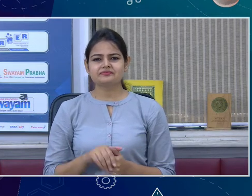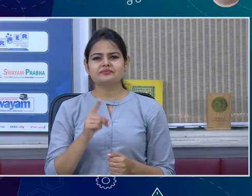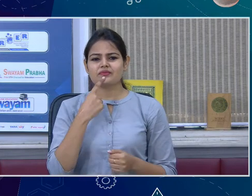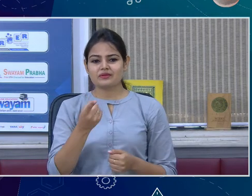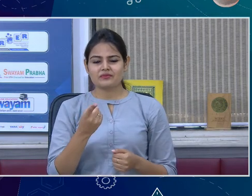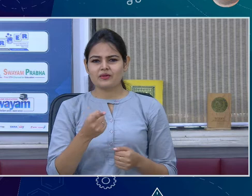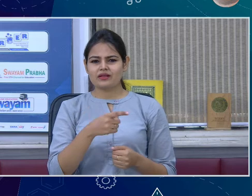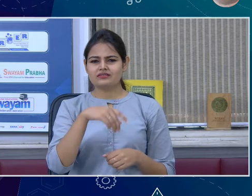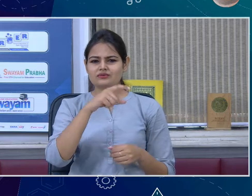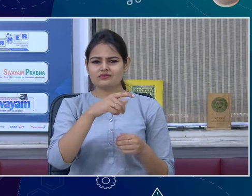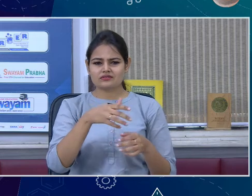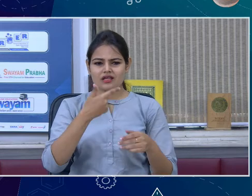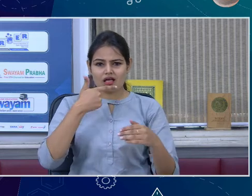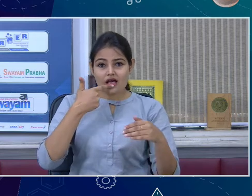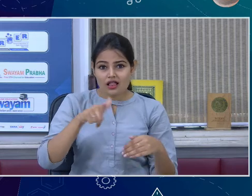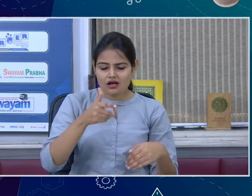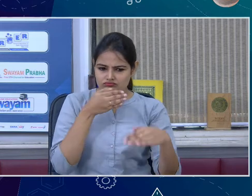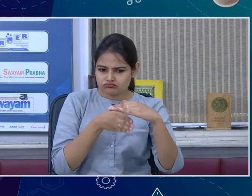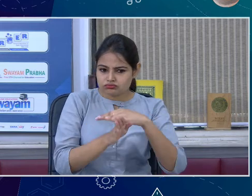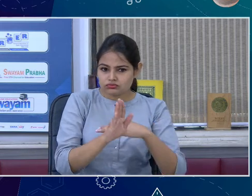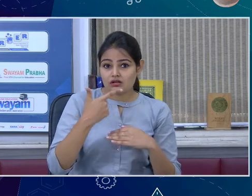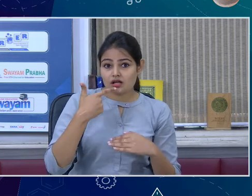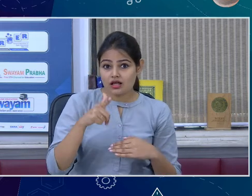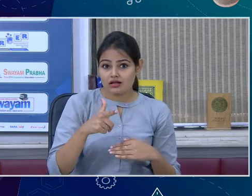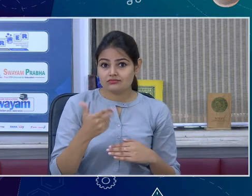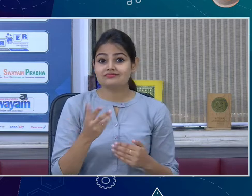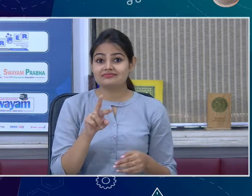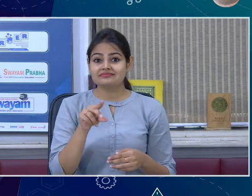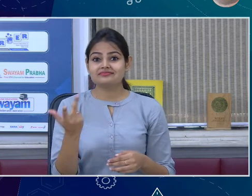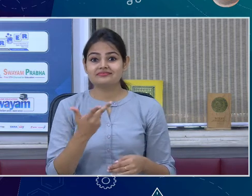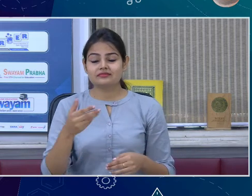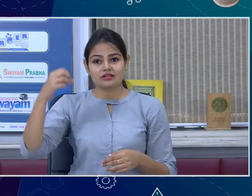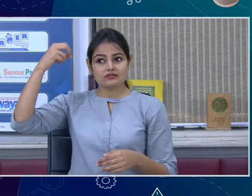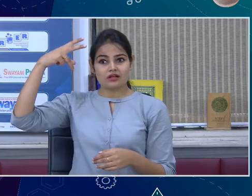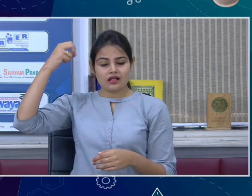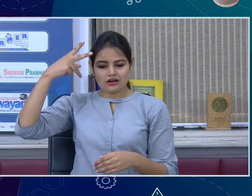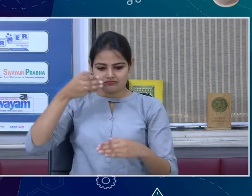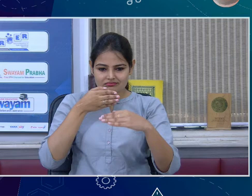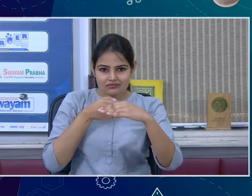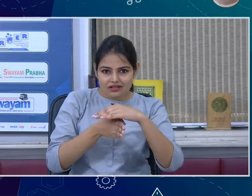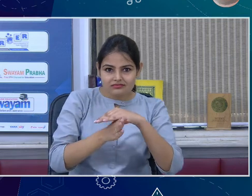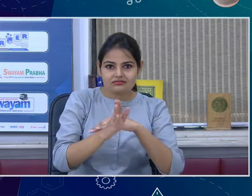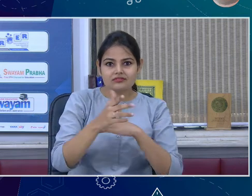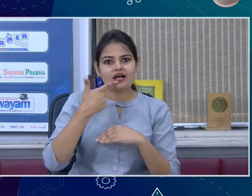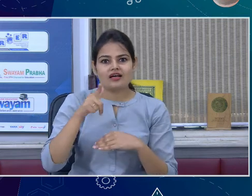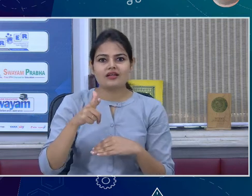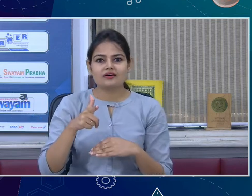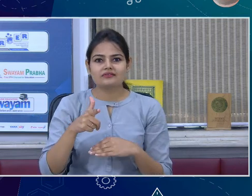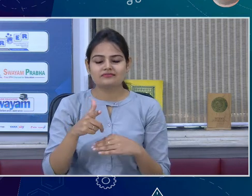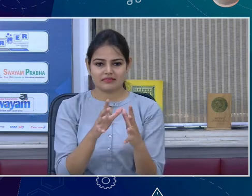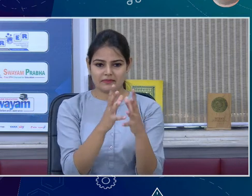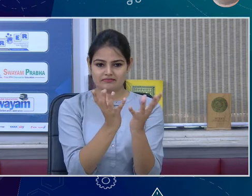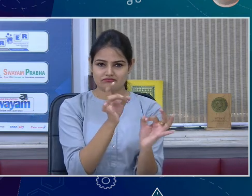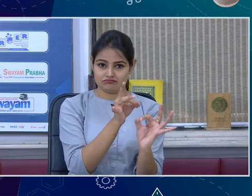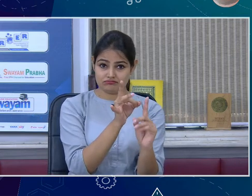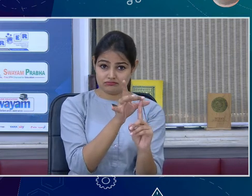means that metals are readily allowed electricity through pass, meaning they very accessible. But what happens in metals?